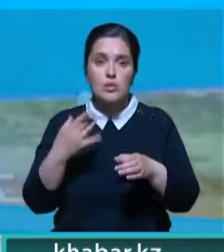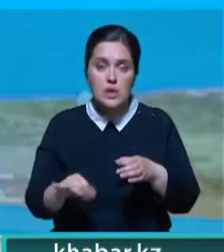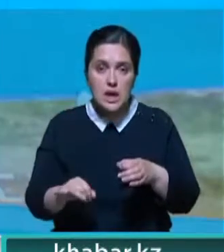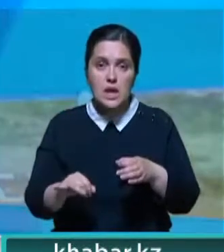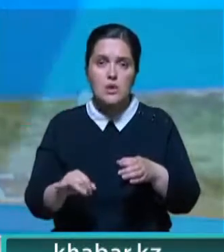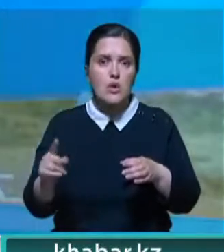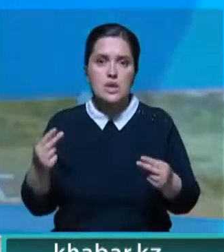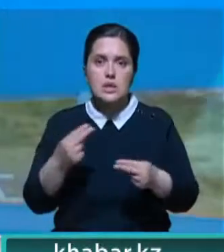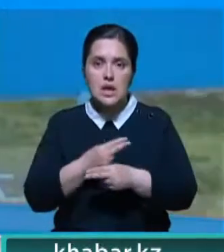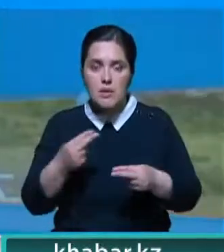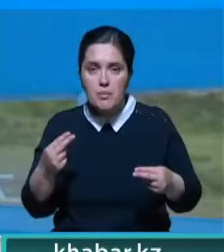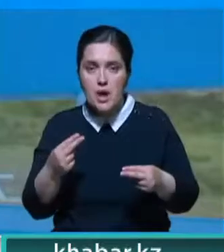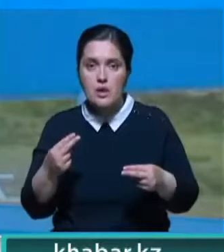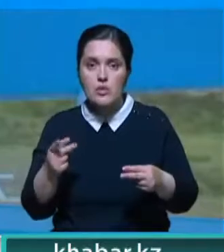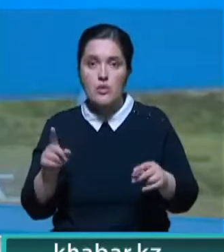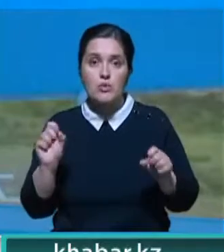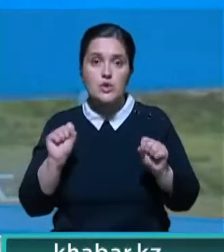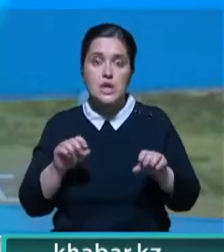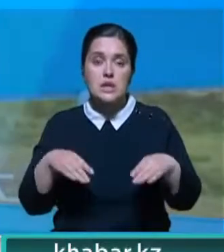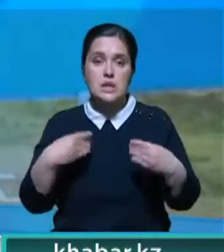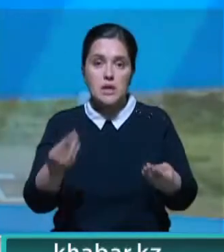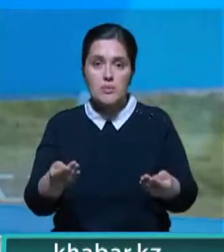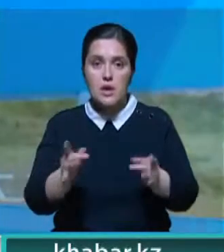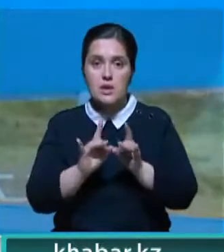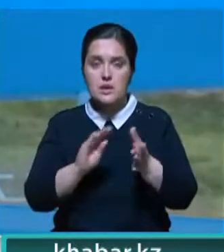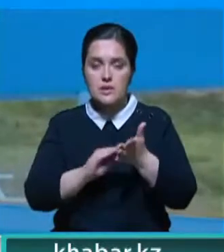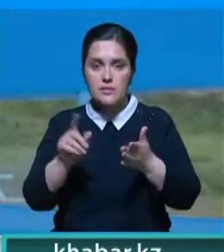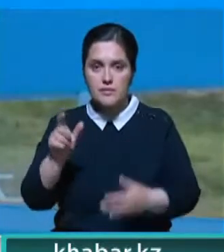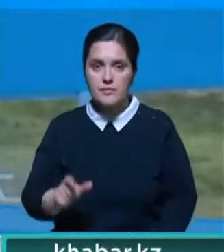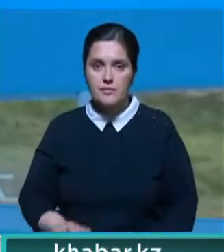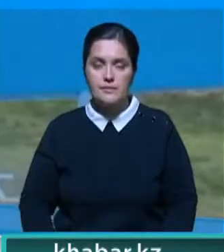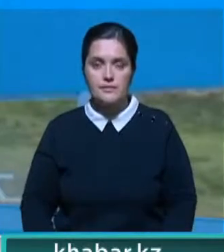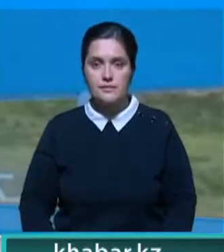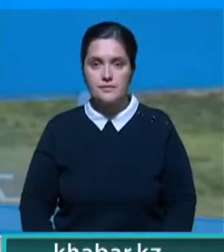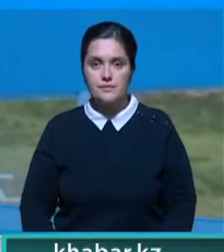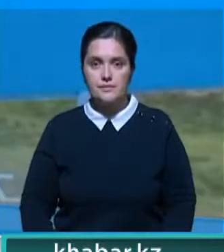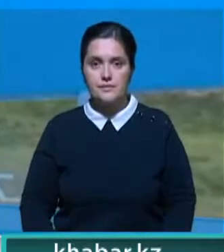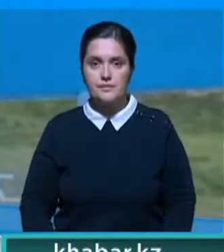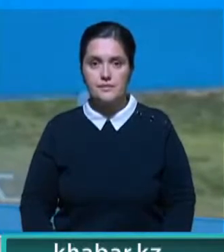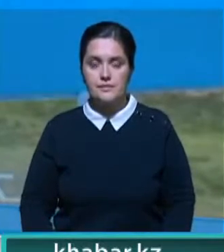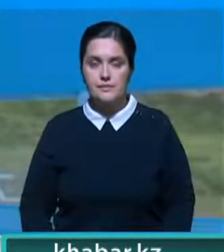Курултая, что на повестке и что он может дать нам с вами, расскажет Илья Кужегалеева.